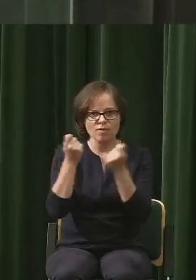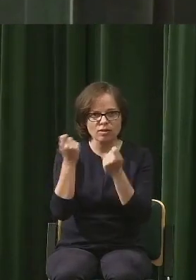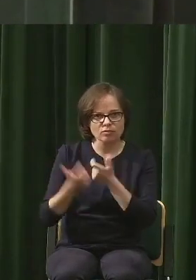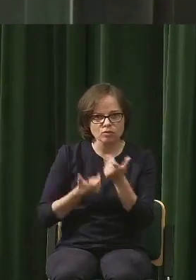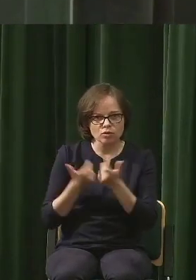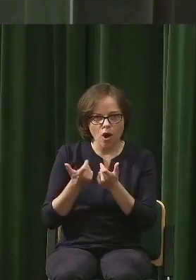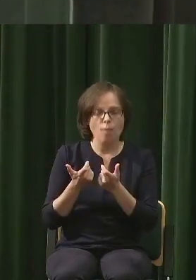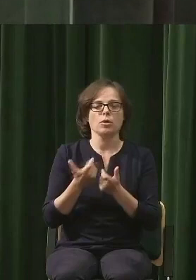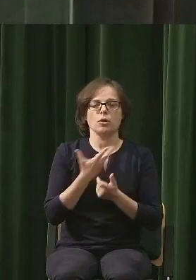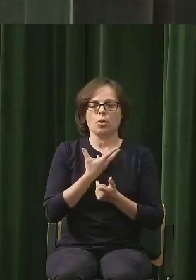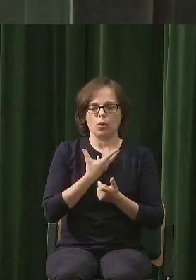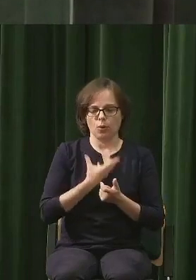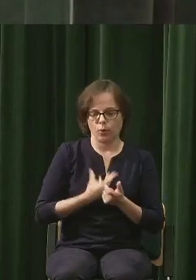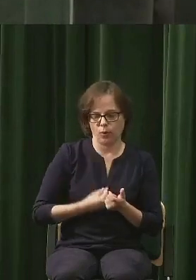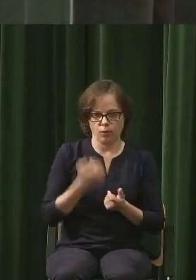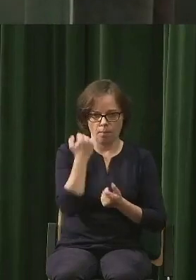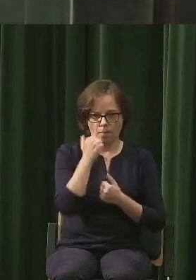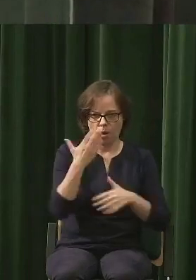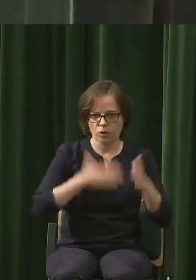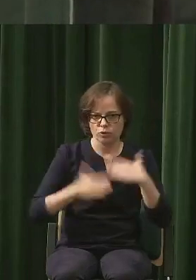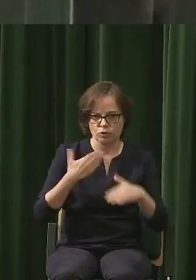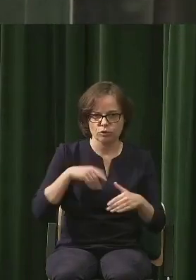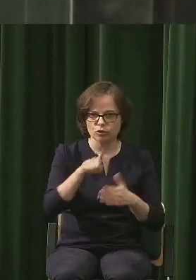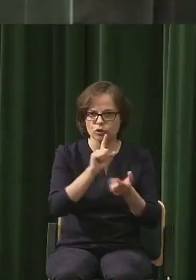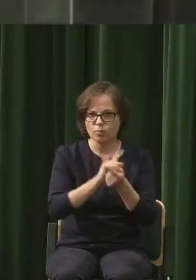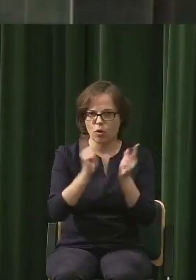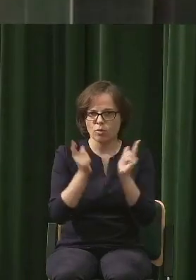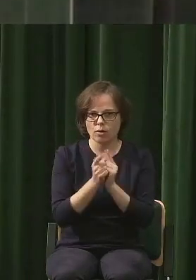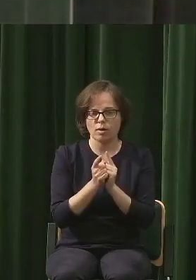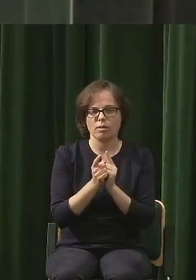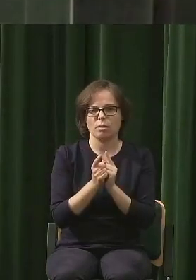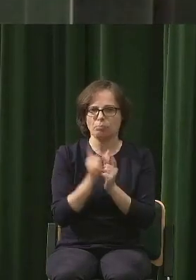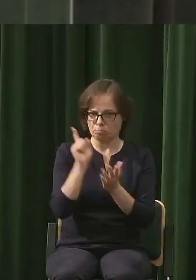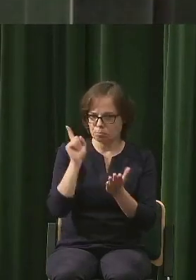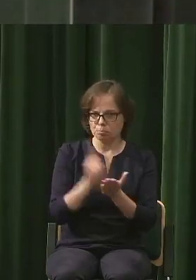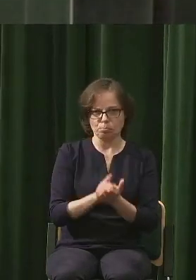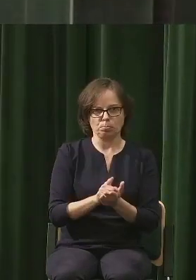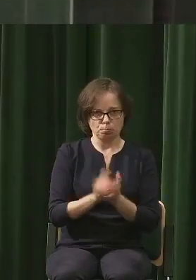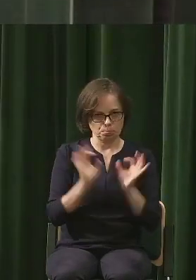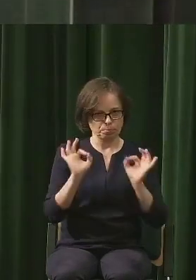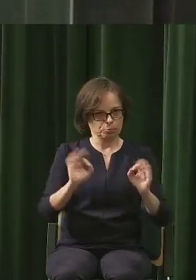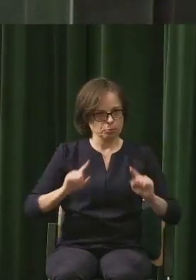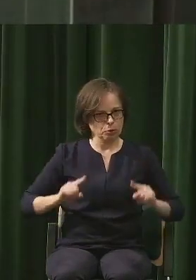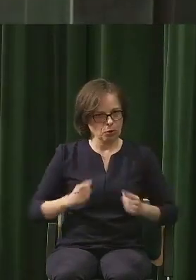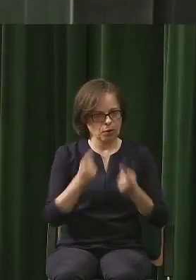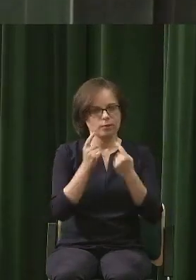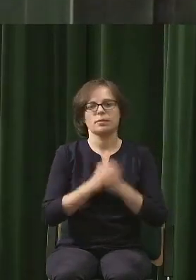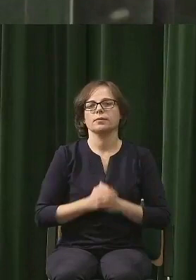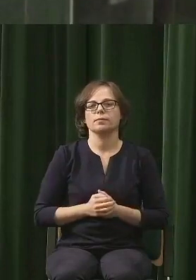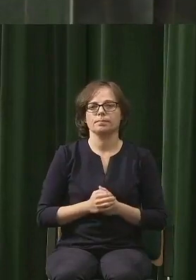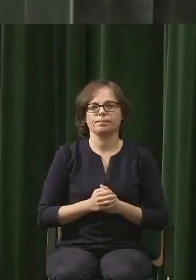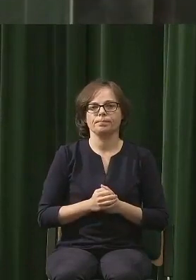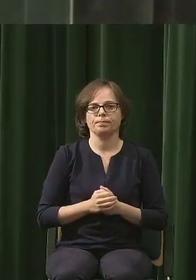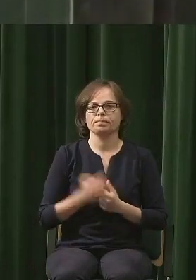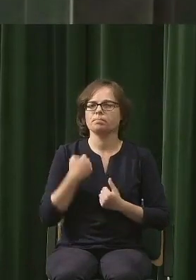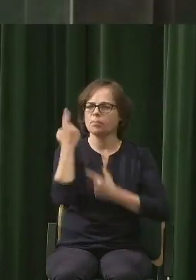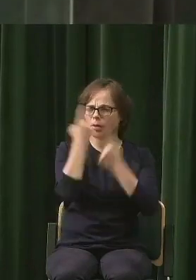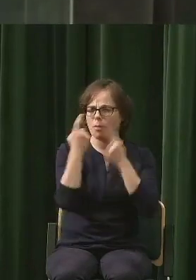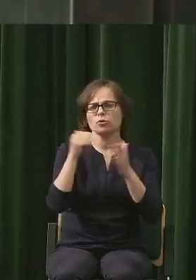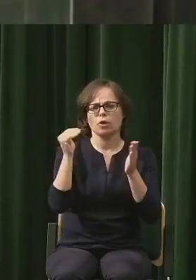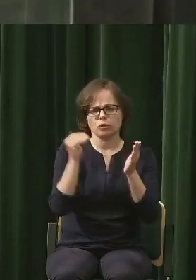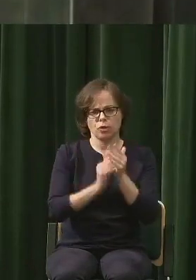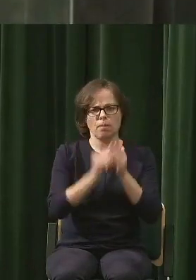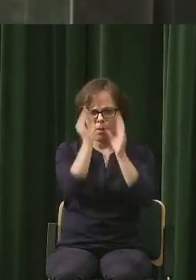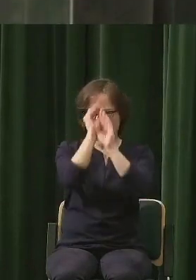Bardzo się cieszę, że spotkania się udało zorganizować. Myślę, że trzeba głośno powiedzieć,